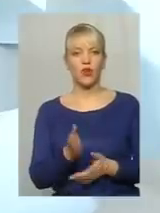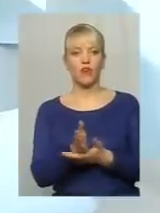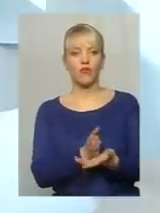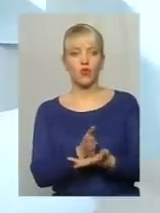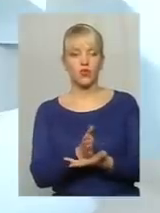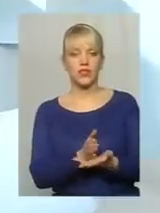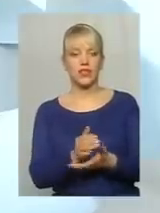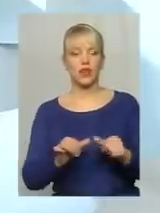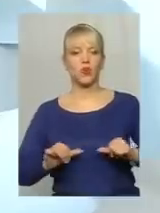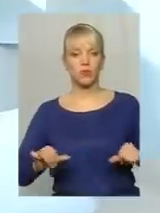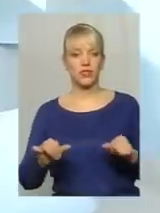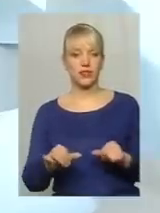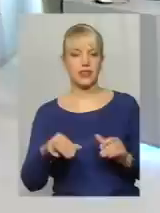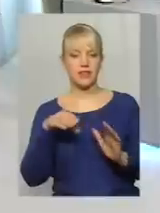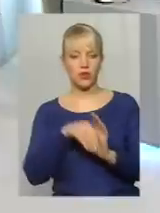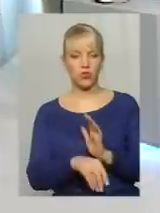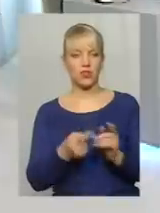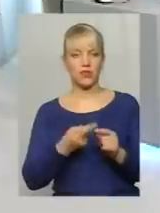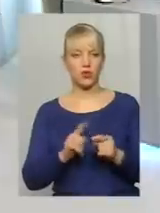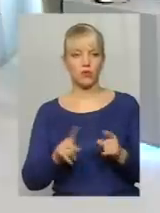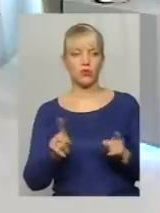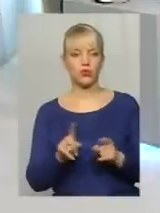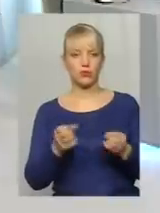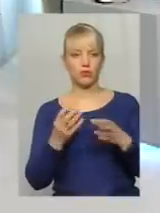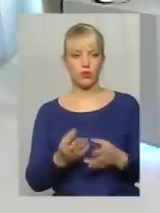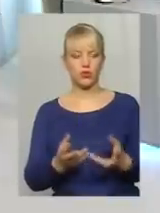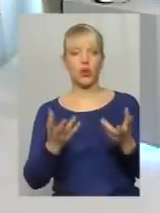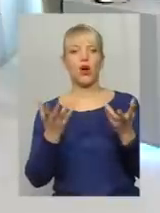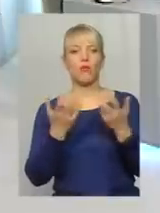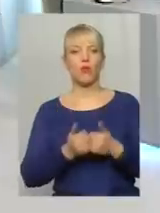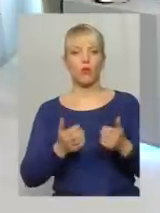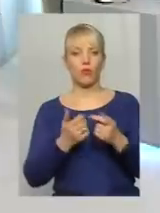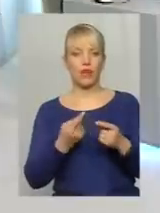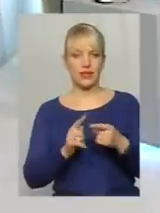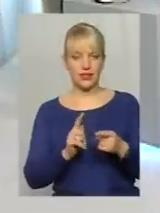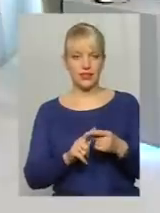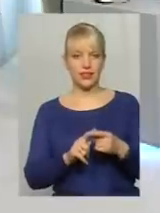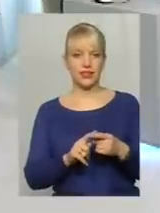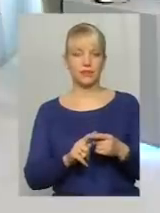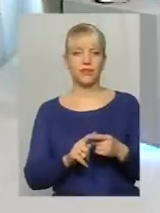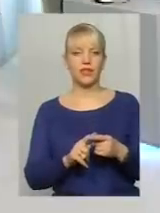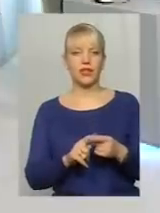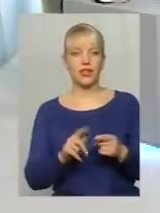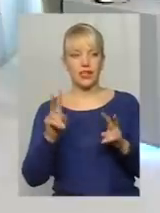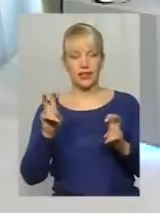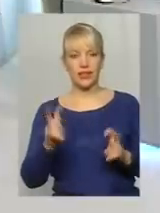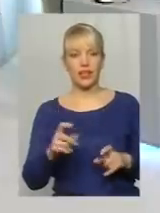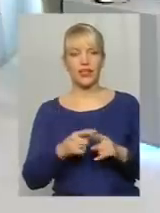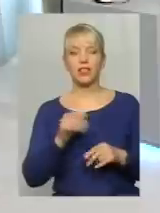комісії заключається лише в тому, щоб просто порахувати ці критерії. Будь-який громадський активіст,